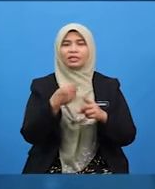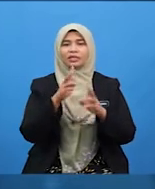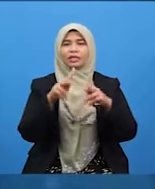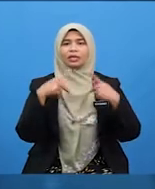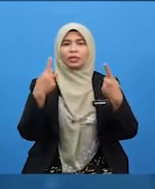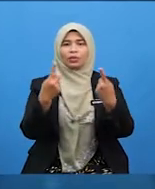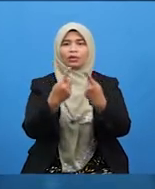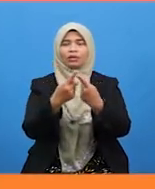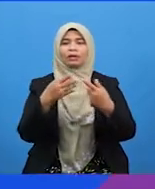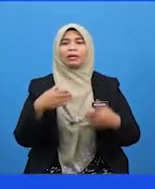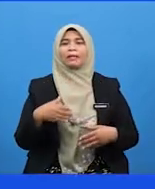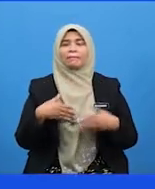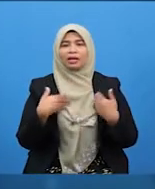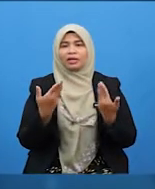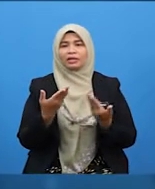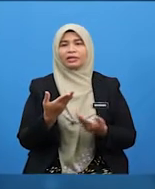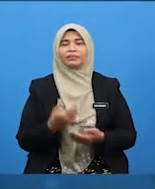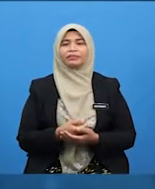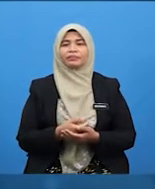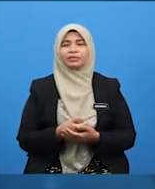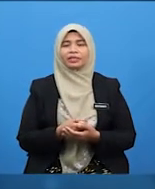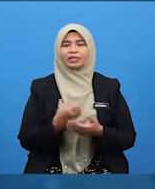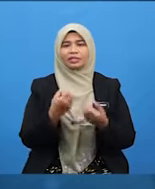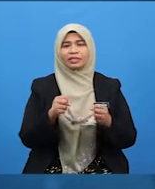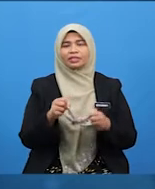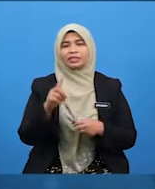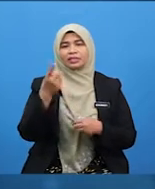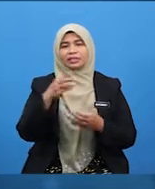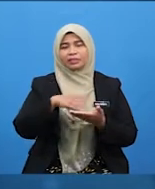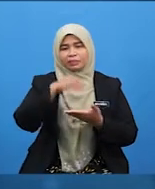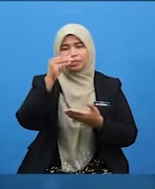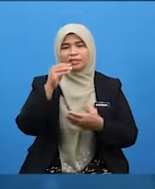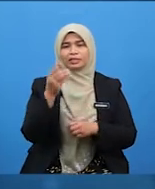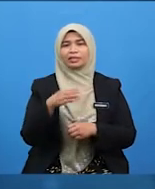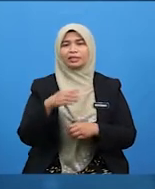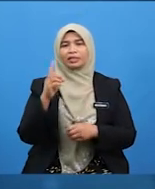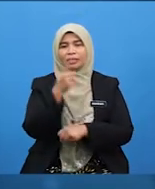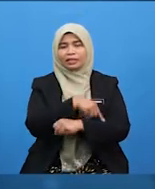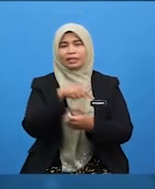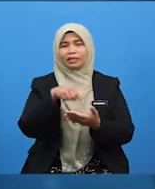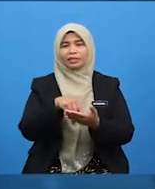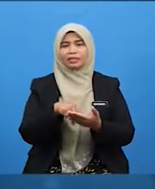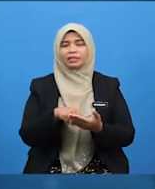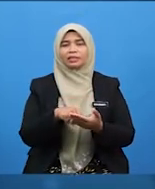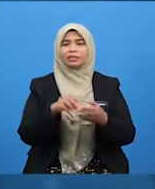yang bahagia. Sekian sahaja pelajaran kita hari ini.